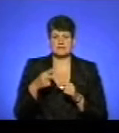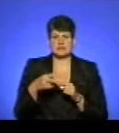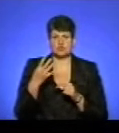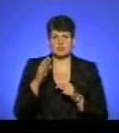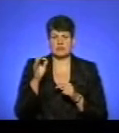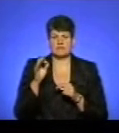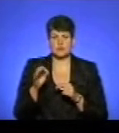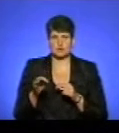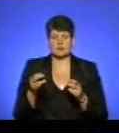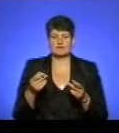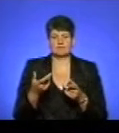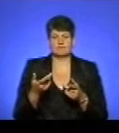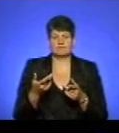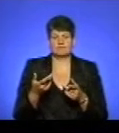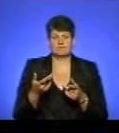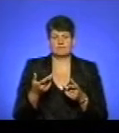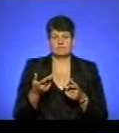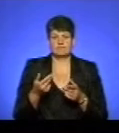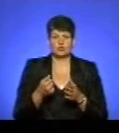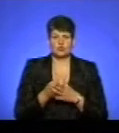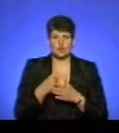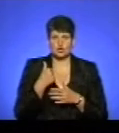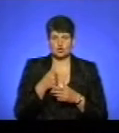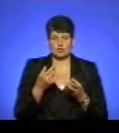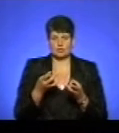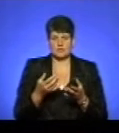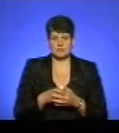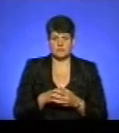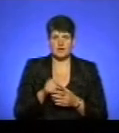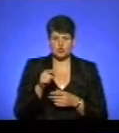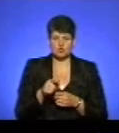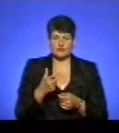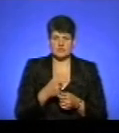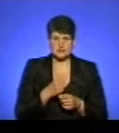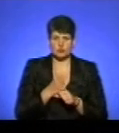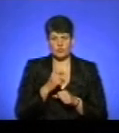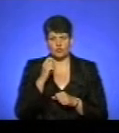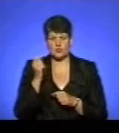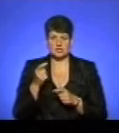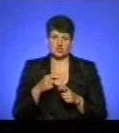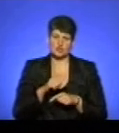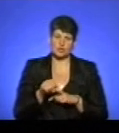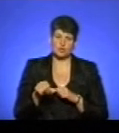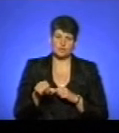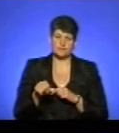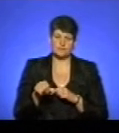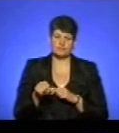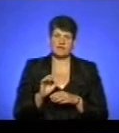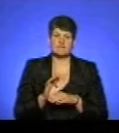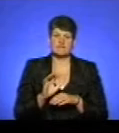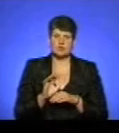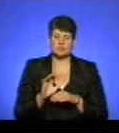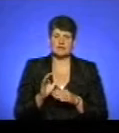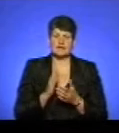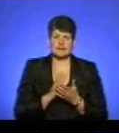% відповідно до річної потреби. А цю вакцину виробляють в Україні чи десь за кордоном? Вироблення